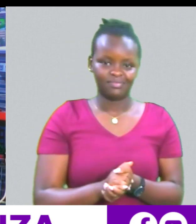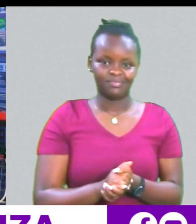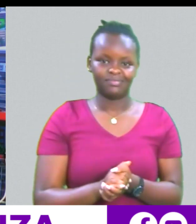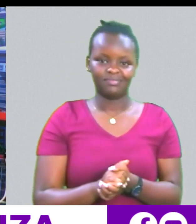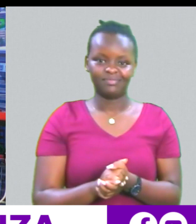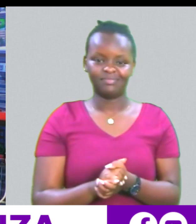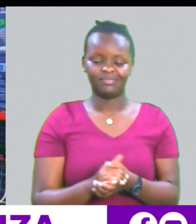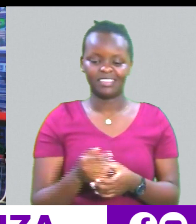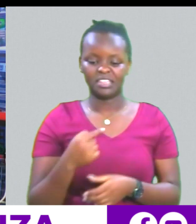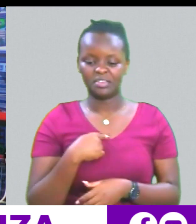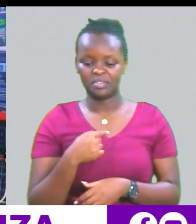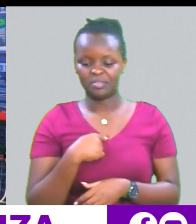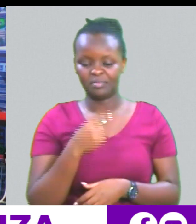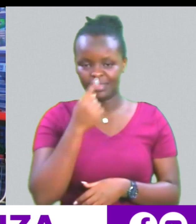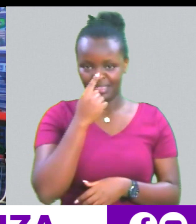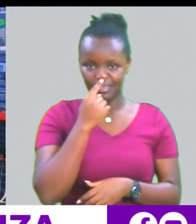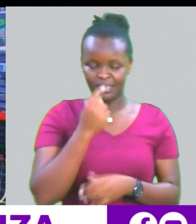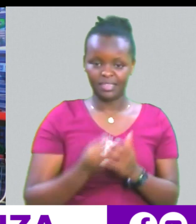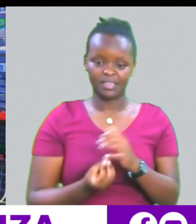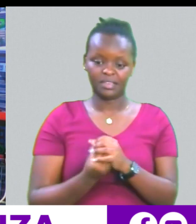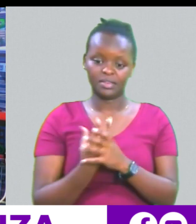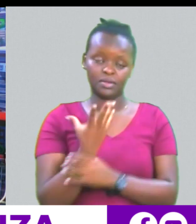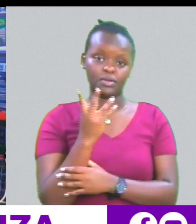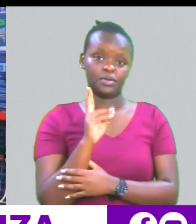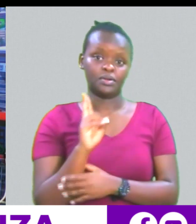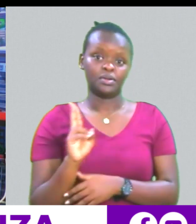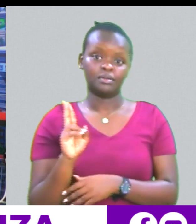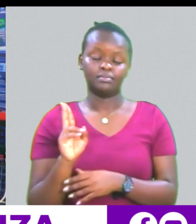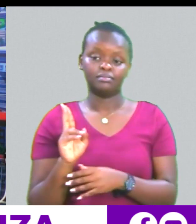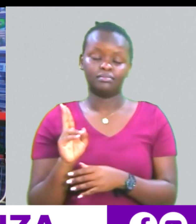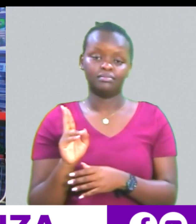as for me minili grow up nikisikiza mba